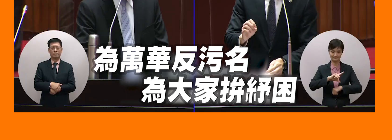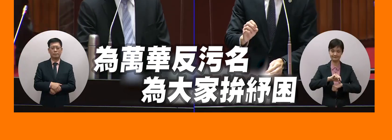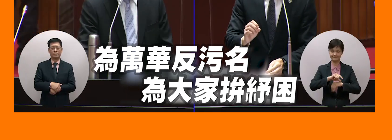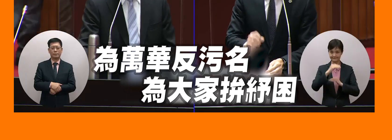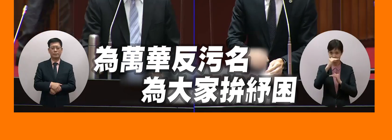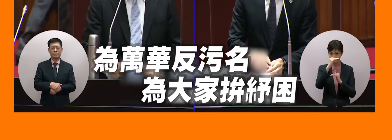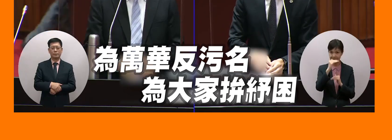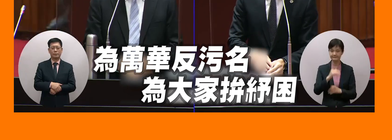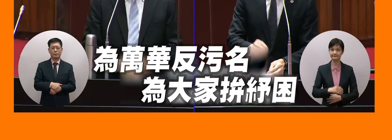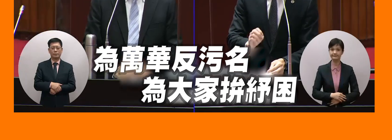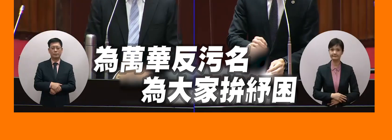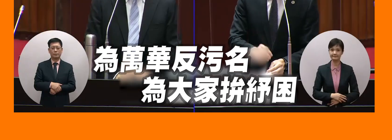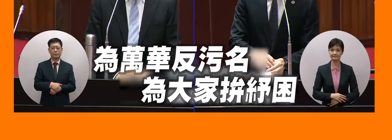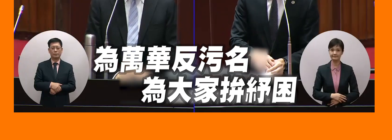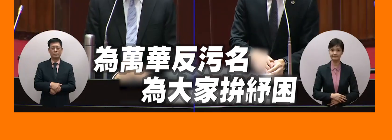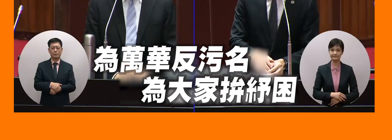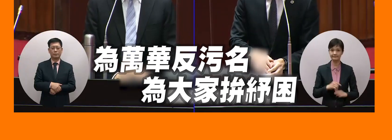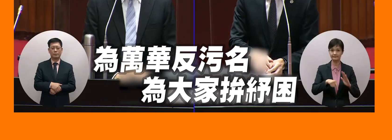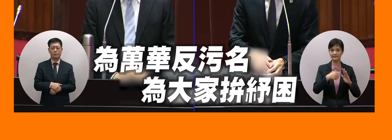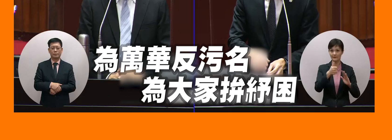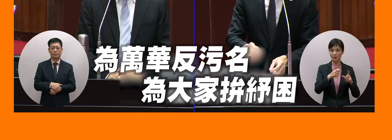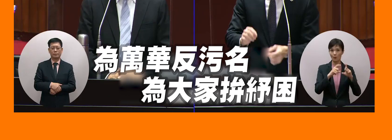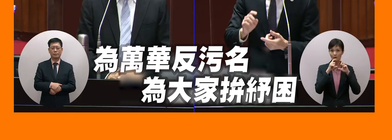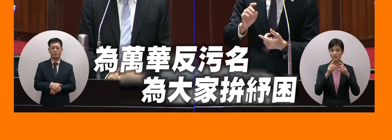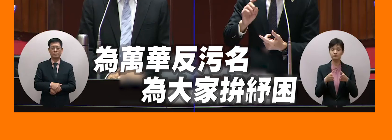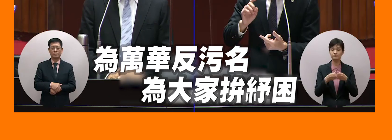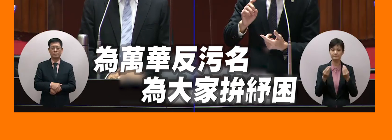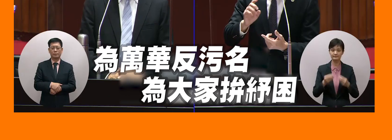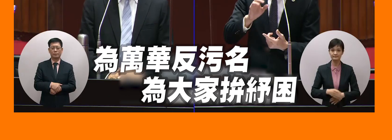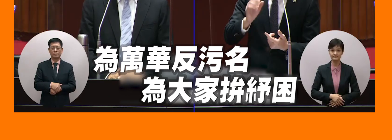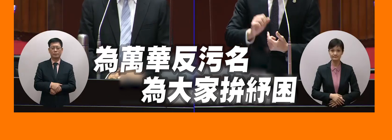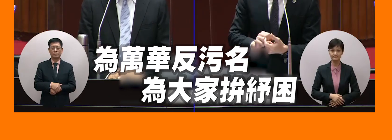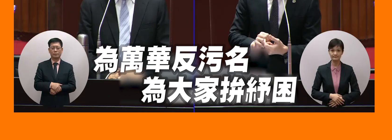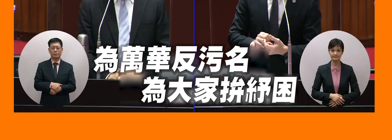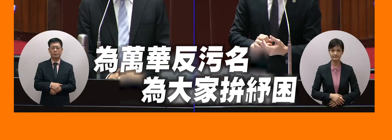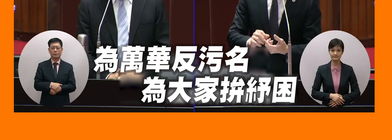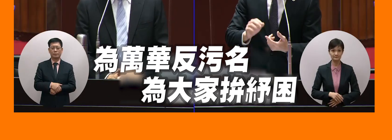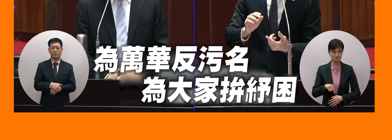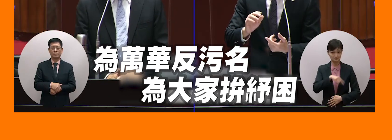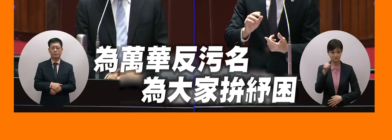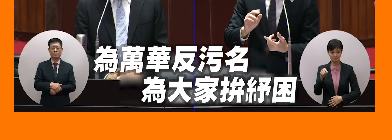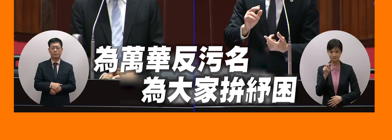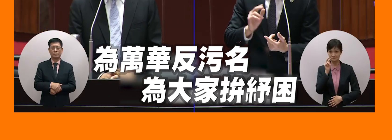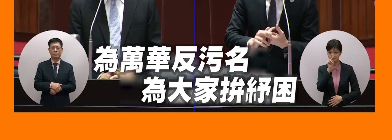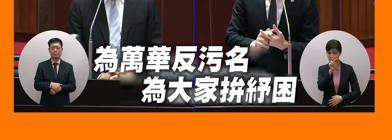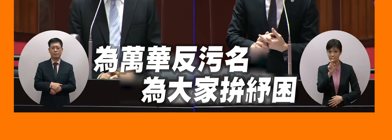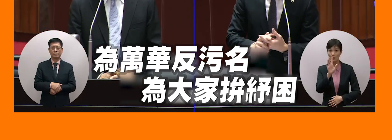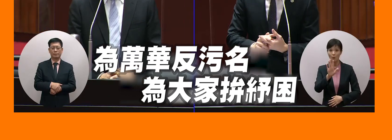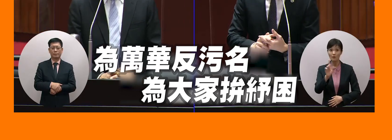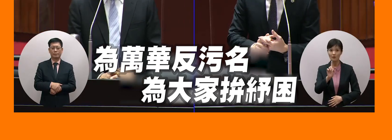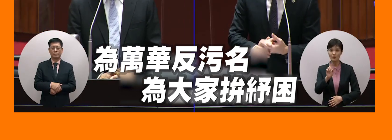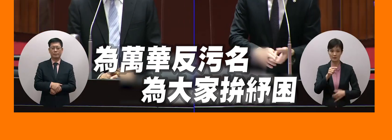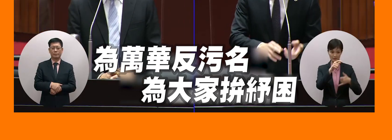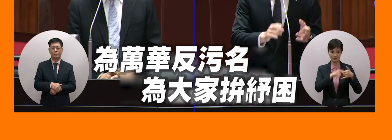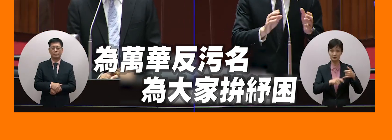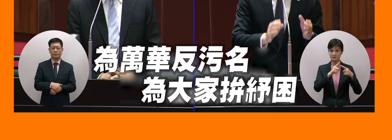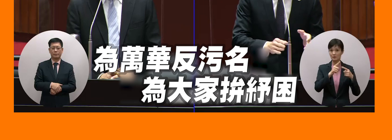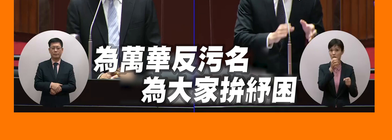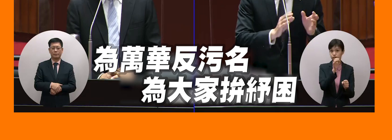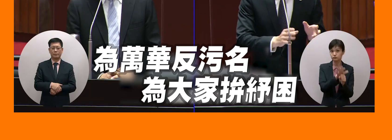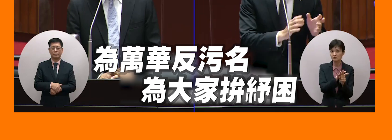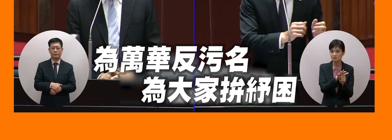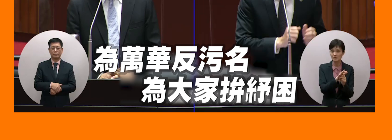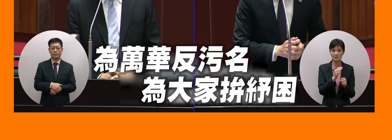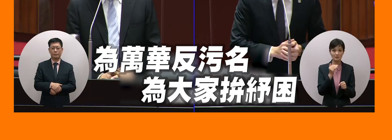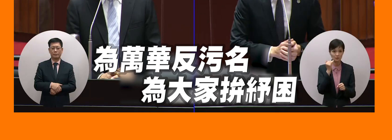寒也不需要議長來回答但是譬如說大家應該都有看到譬如說個人的補助的部分他去